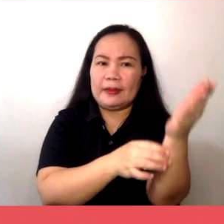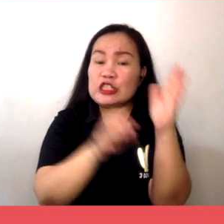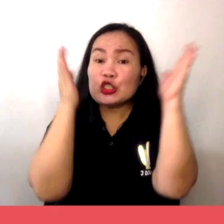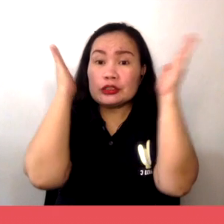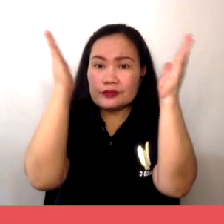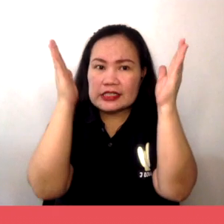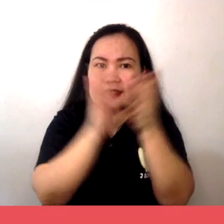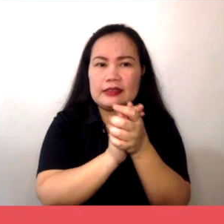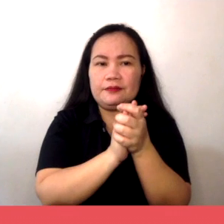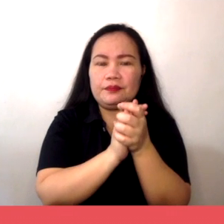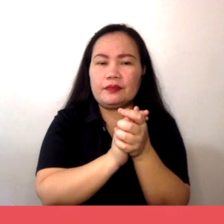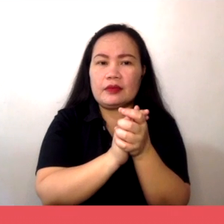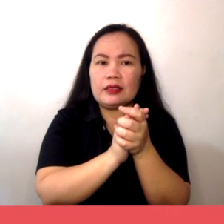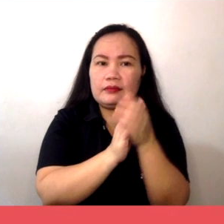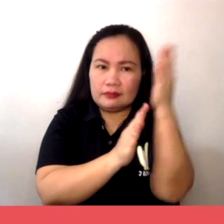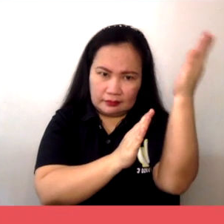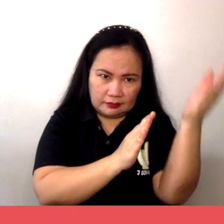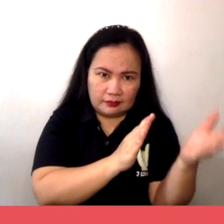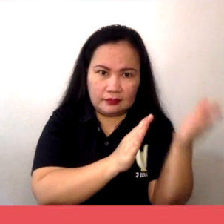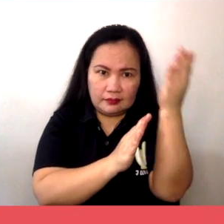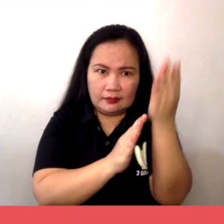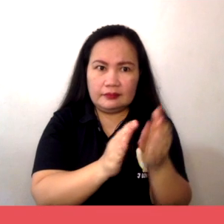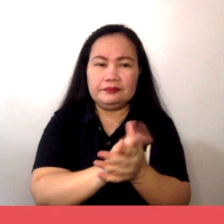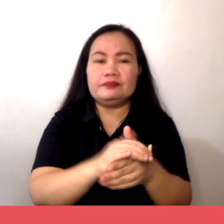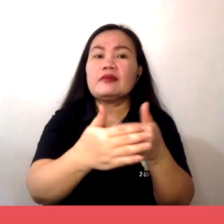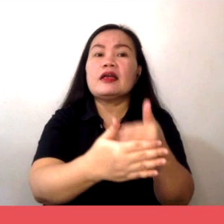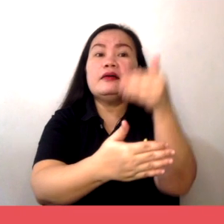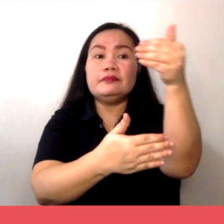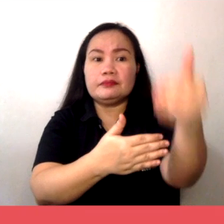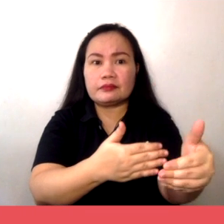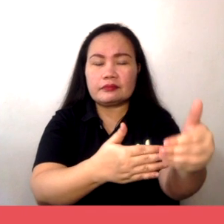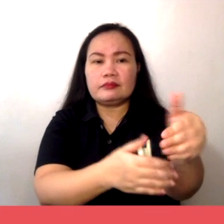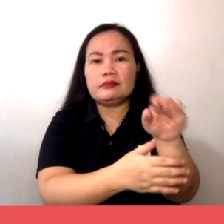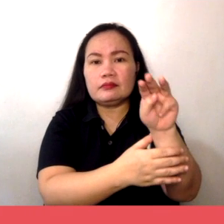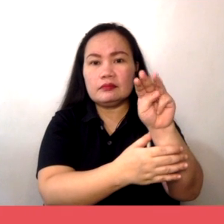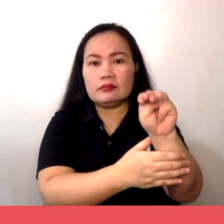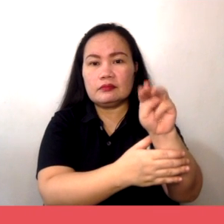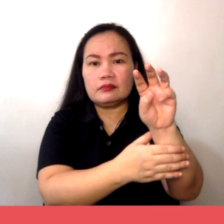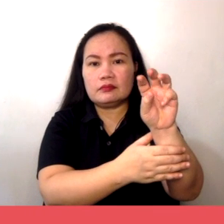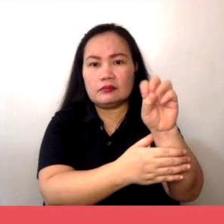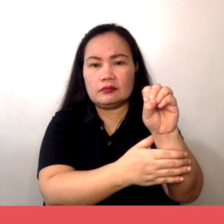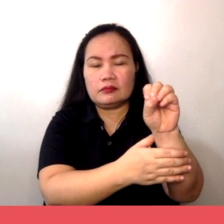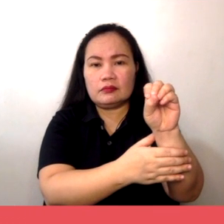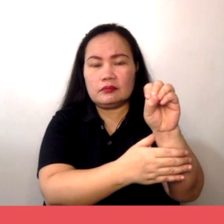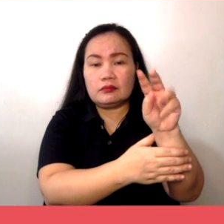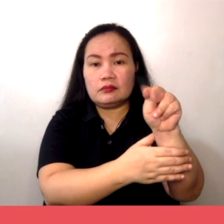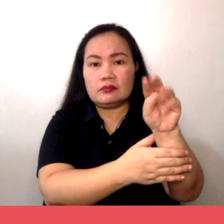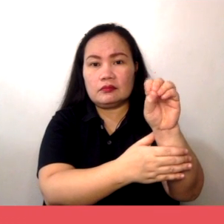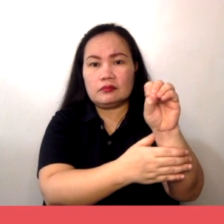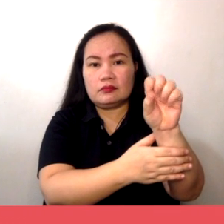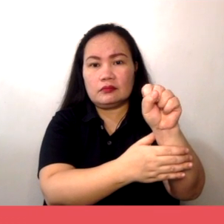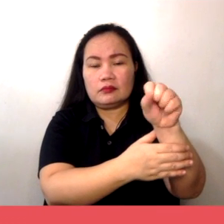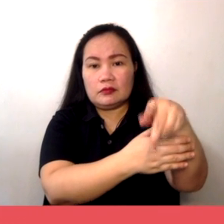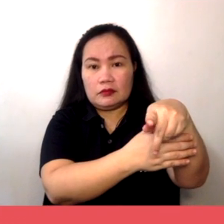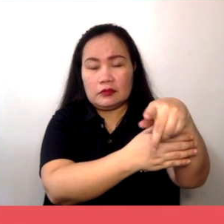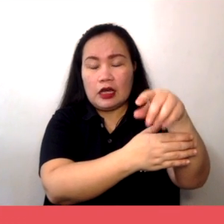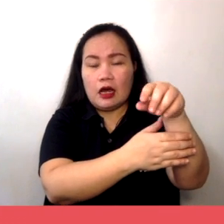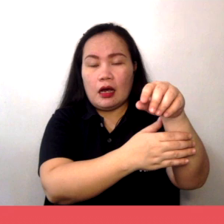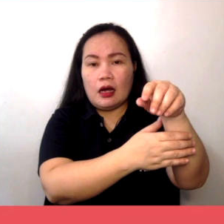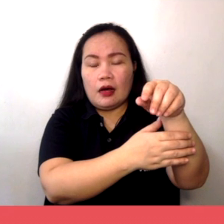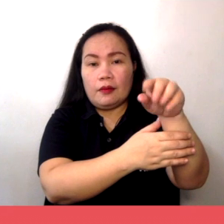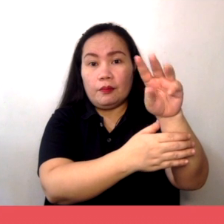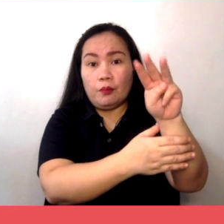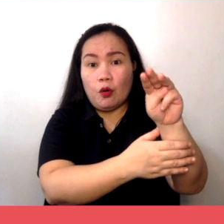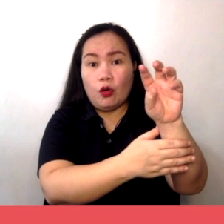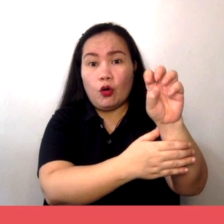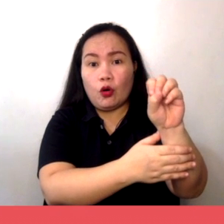mga sumusunod. Sunod naman ay ang monopsonyo. Sa ganitong uri ng pamilihan, meron lamang iisang mamimili